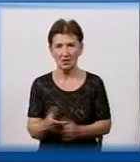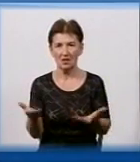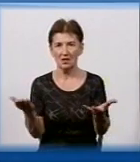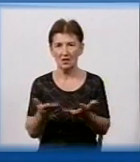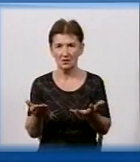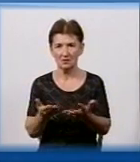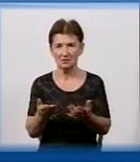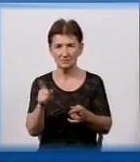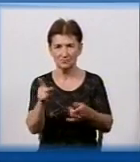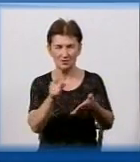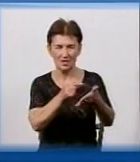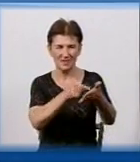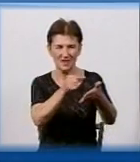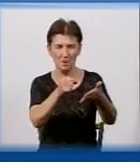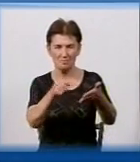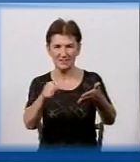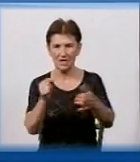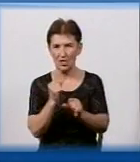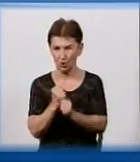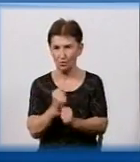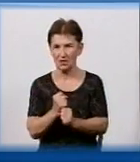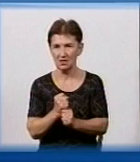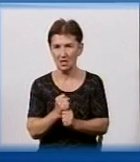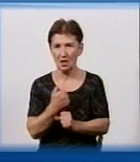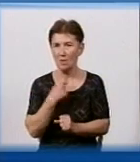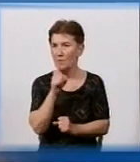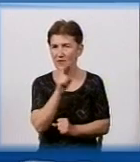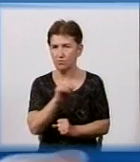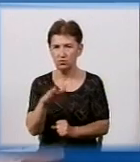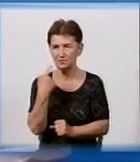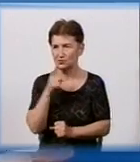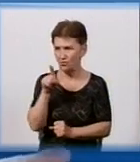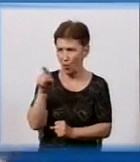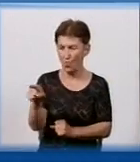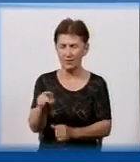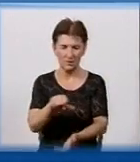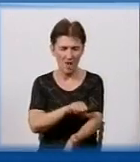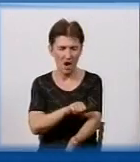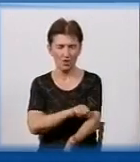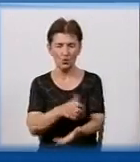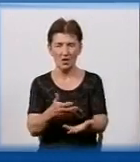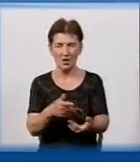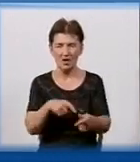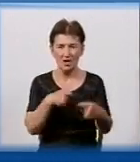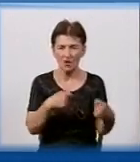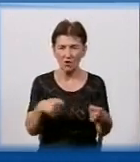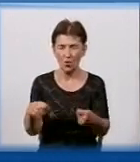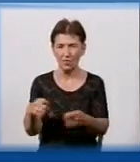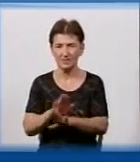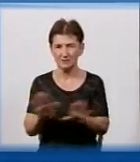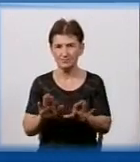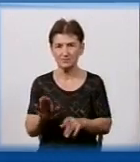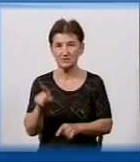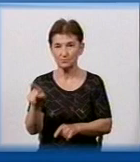наносила ці написи. Тобто, ми не будемо називати, що він є наркоторговцем чи збувачем наркотиків. Та